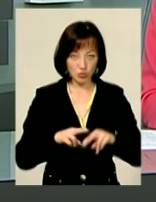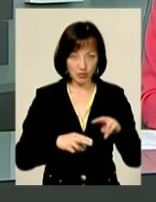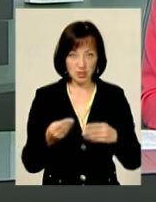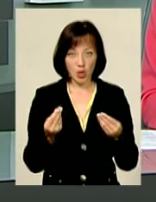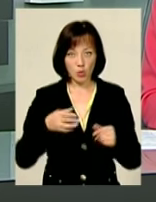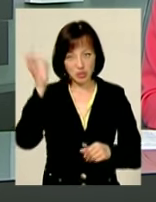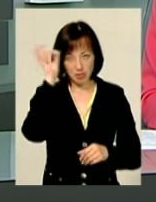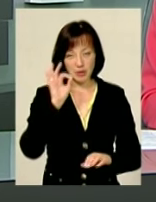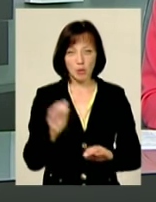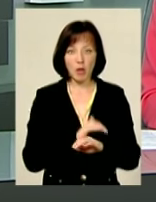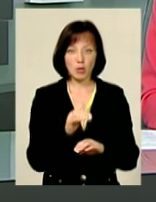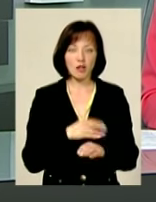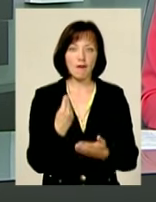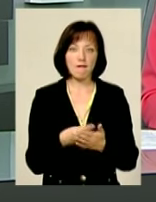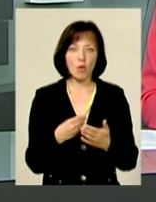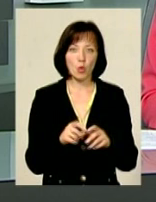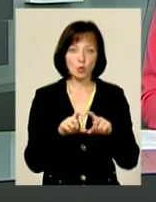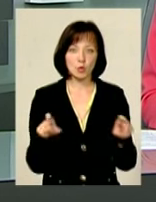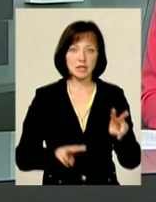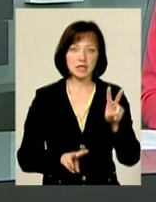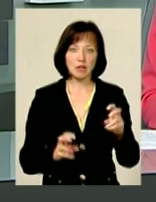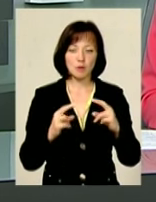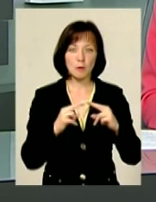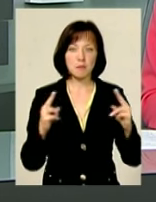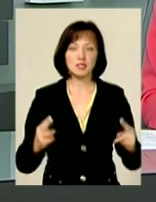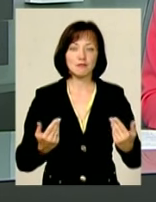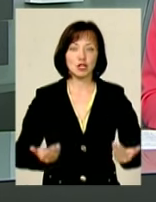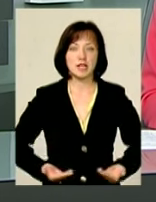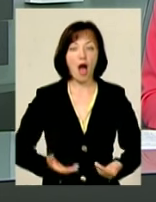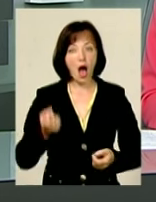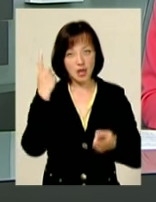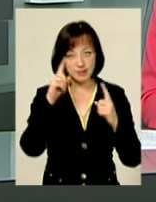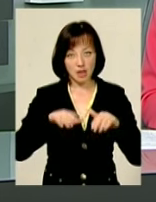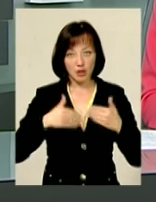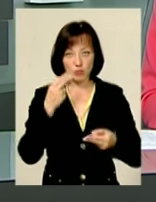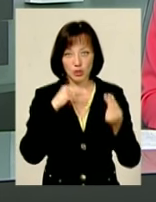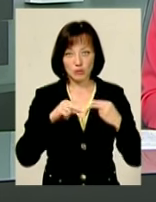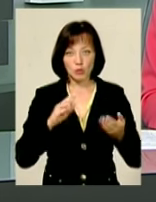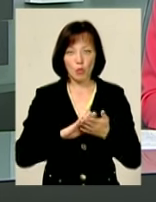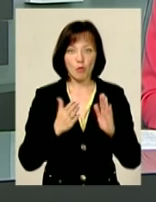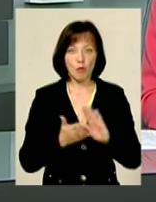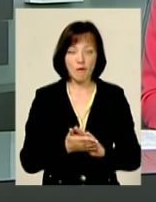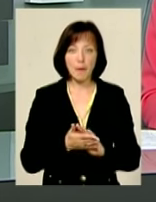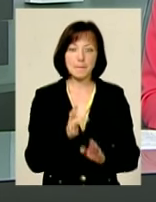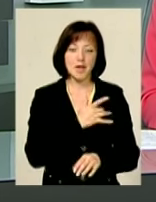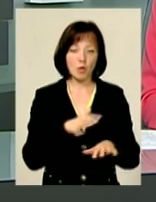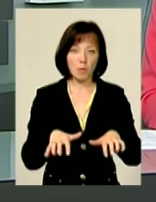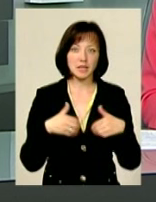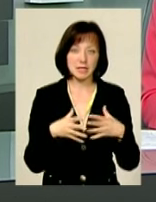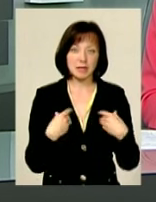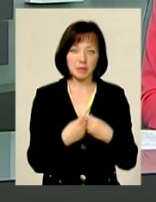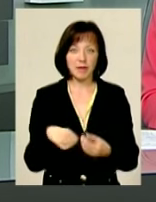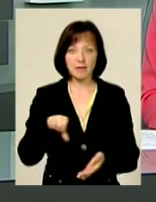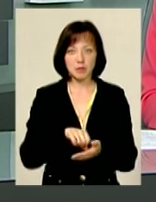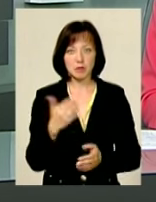гроші Німецького благодійного фонду із назвою «Міст в життя». А ініціатором поліпшення житлових умов прийомної сім'ї виступила